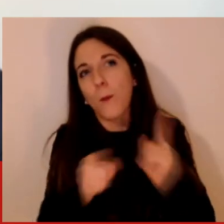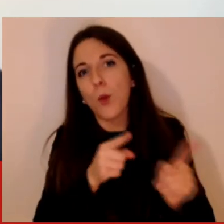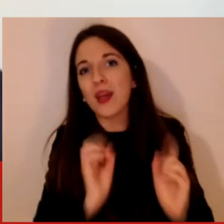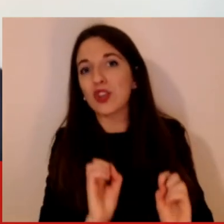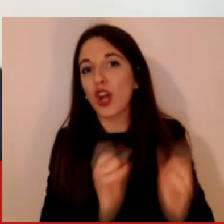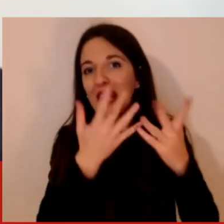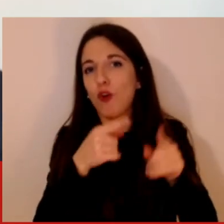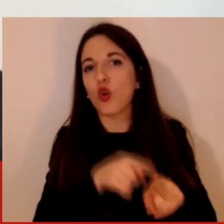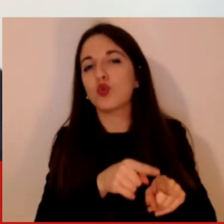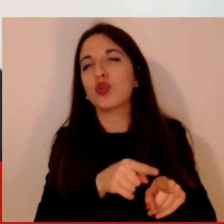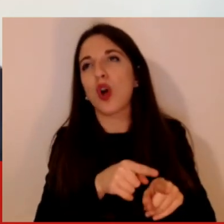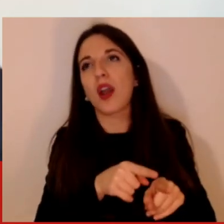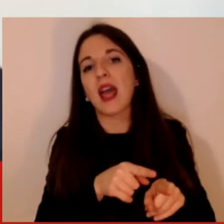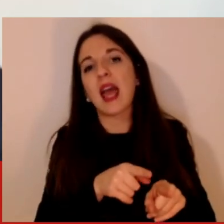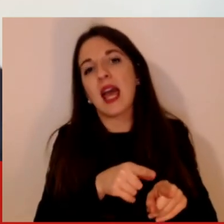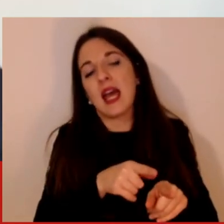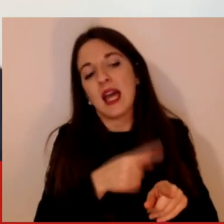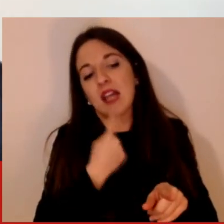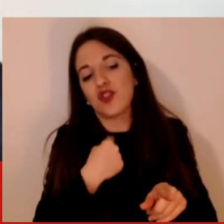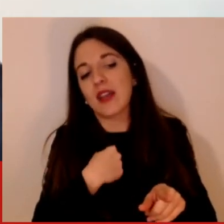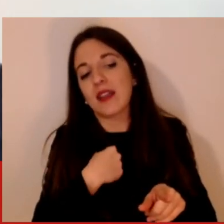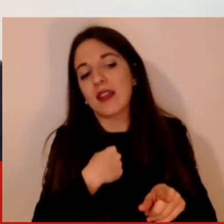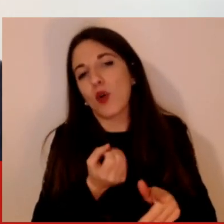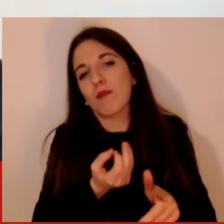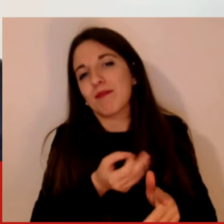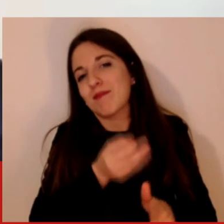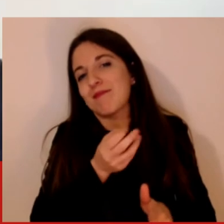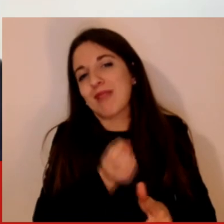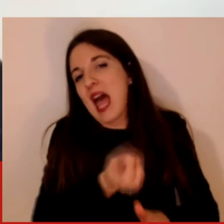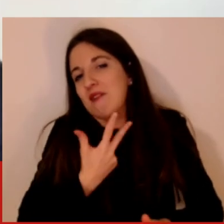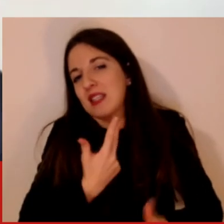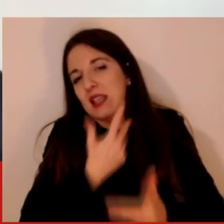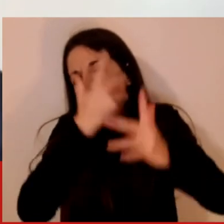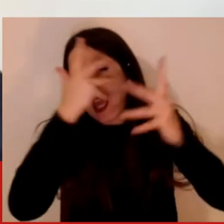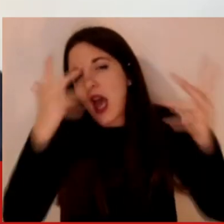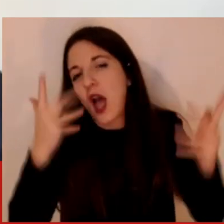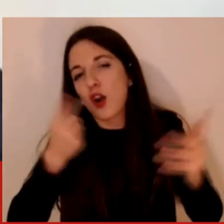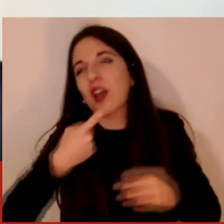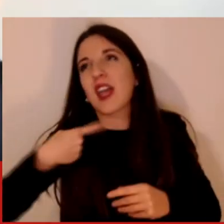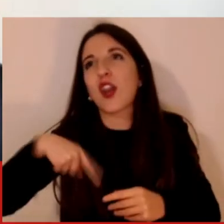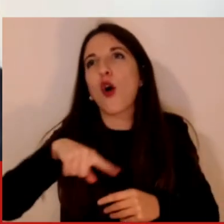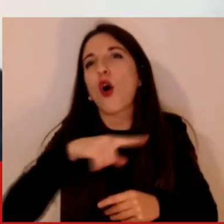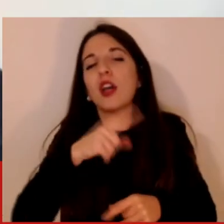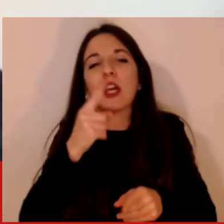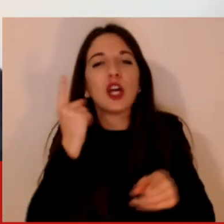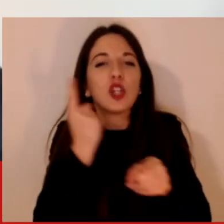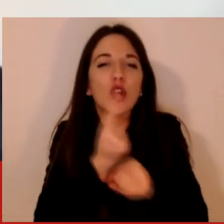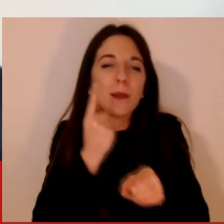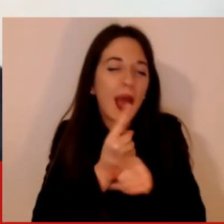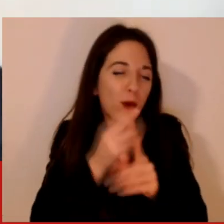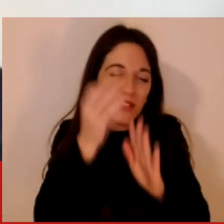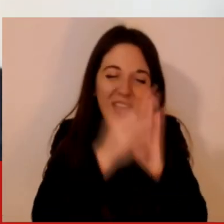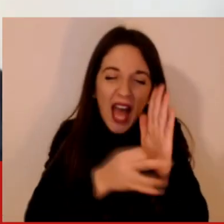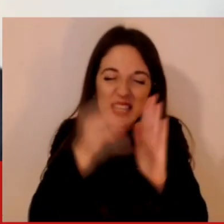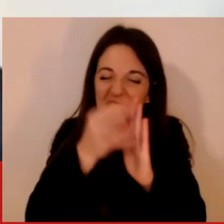il lago in un pagliaio, quel lago è molto importante però il pagliaio è enorme, fatto è pieno di spazzatura come si dice anche